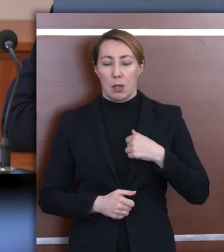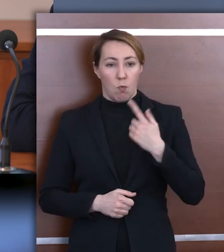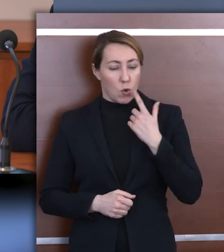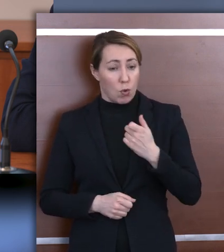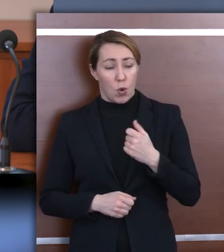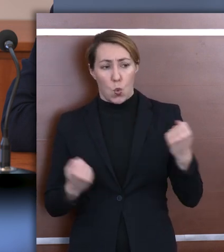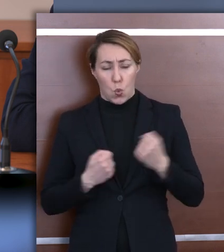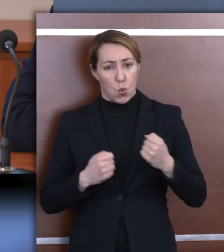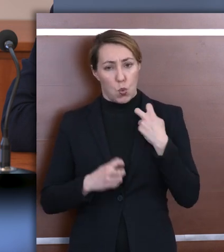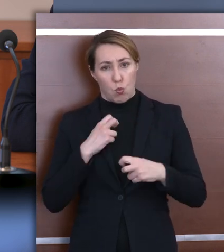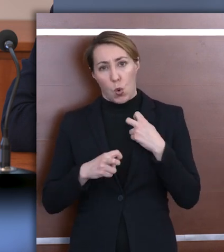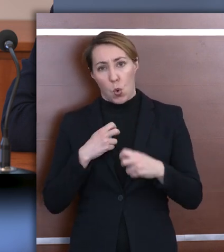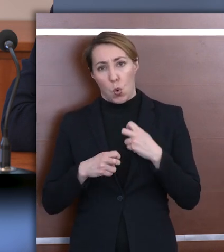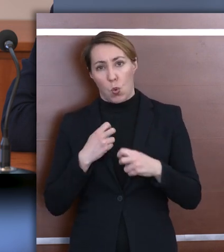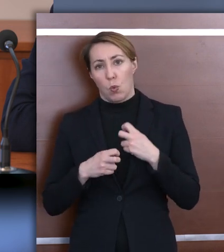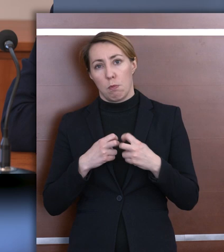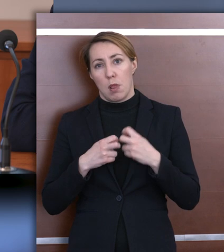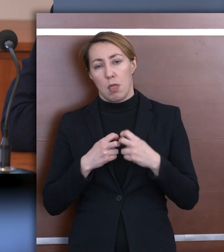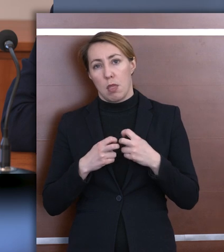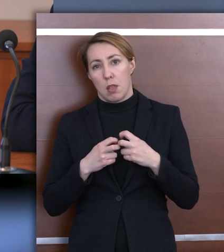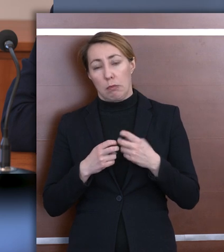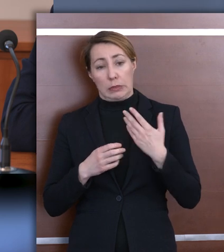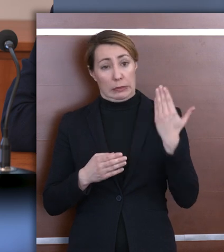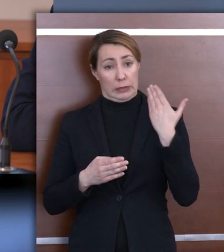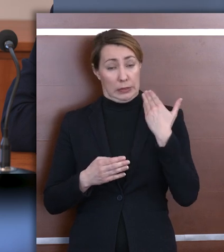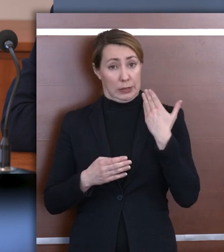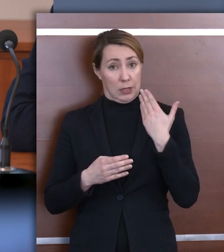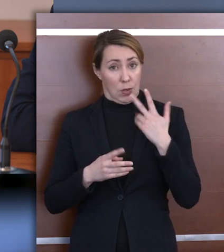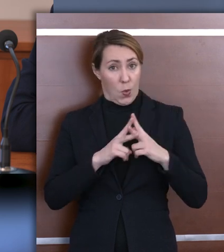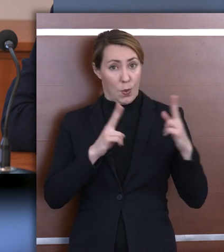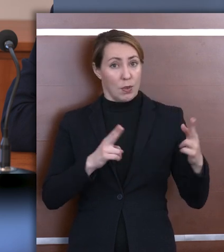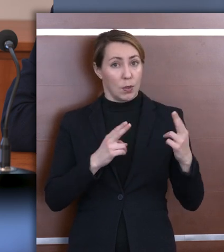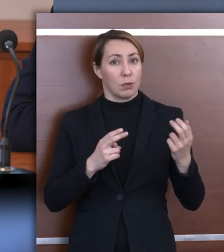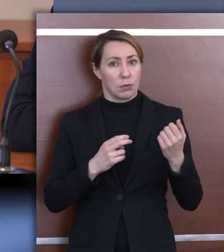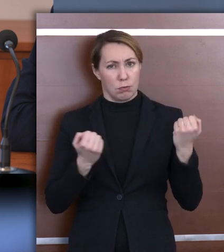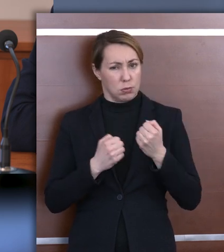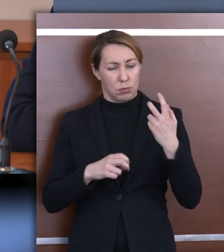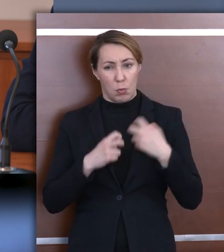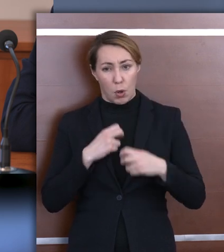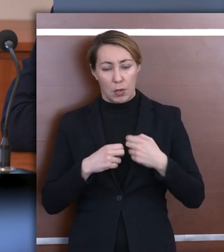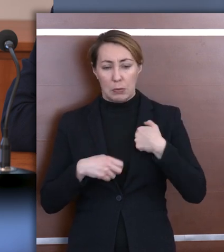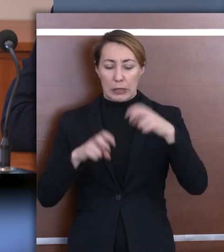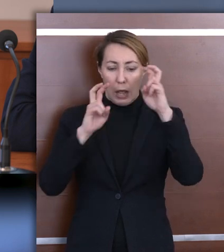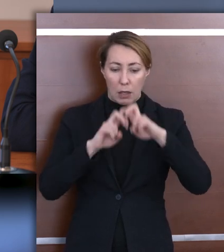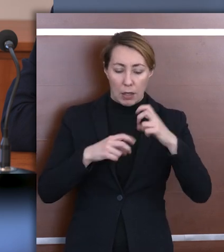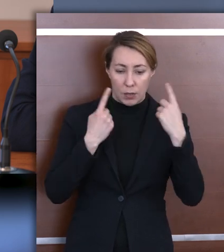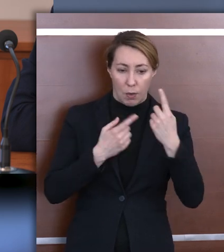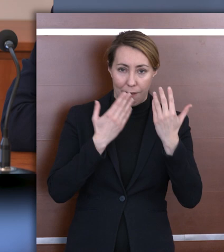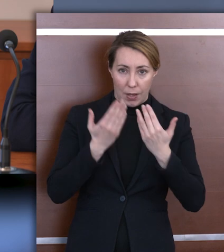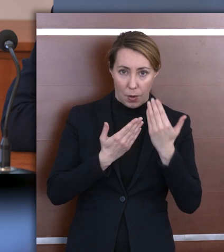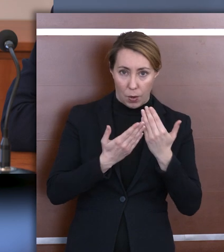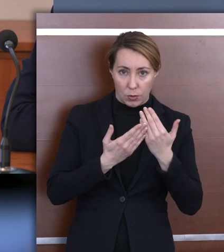wielki problem, zwłaszcza w ostatnim okresie tym zagadnieniem. Analizujemy, jak sytuacja wygląda od